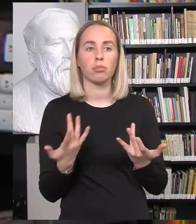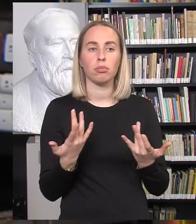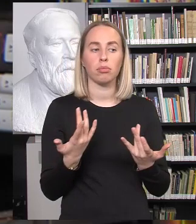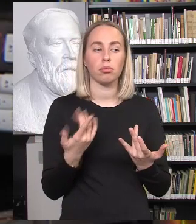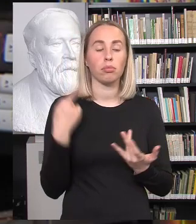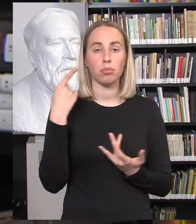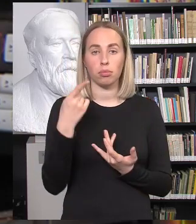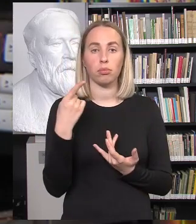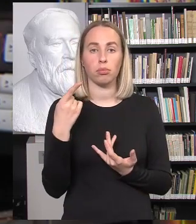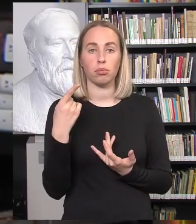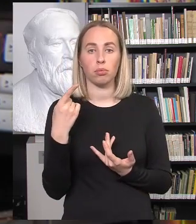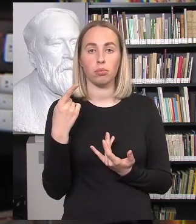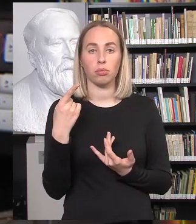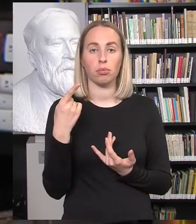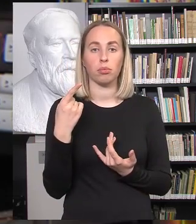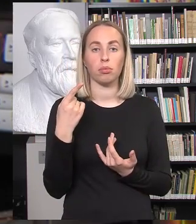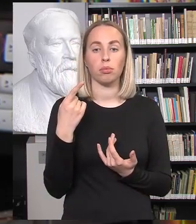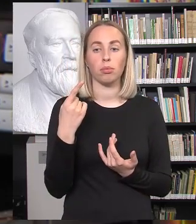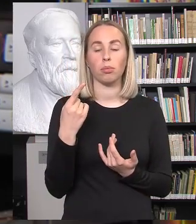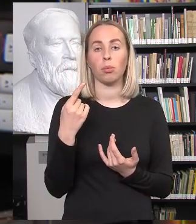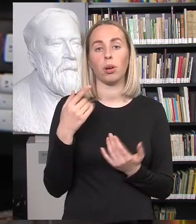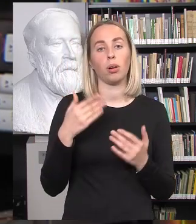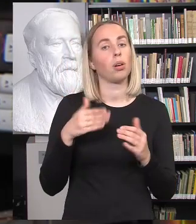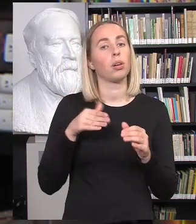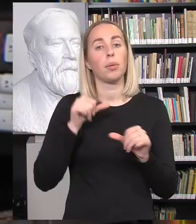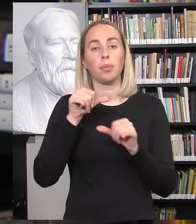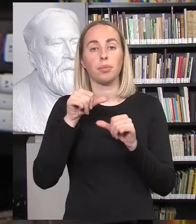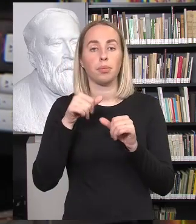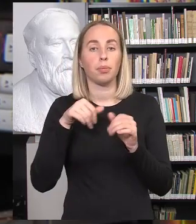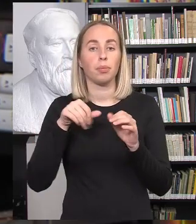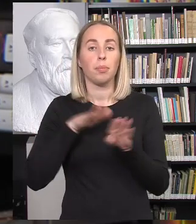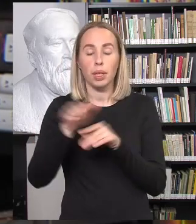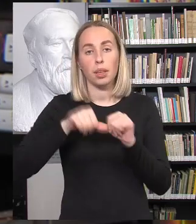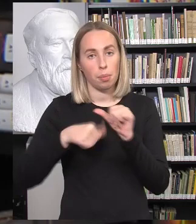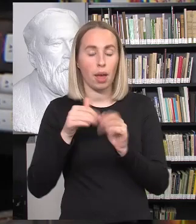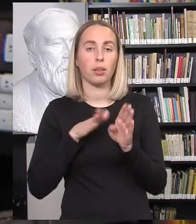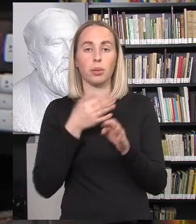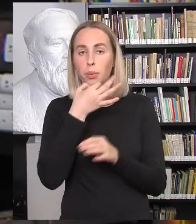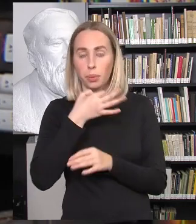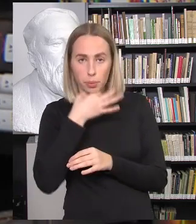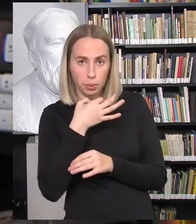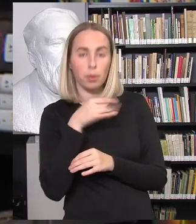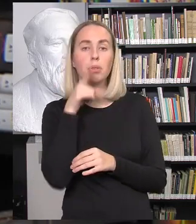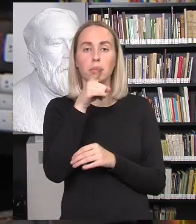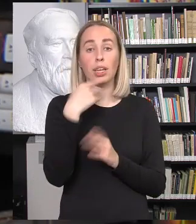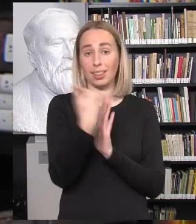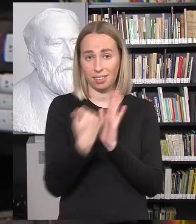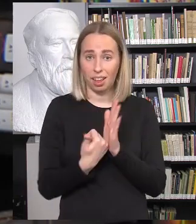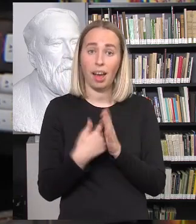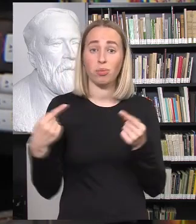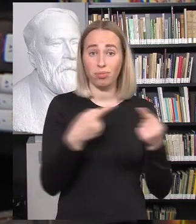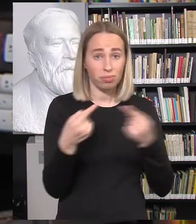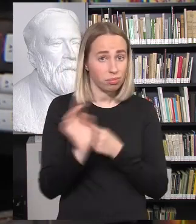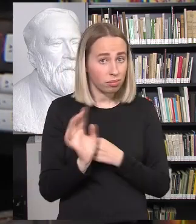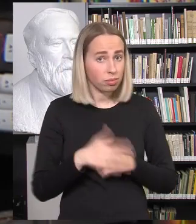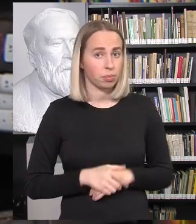prieš taraus toks dėstimas egzistuojančiam nepilnamečių apsaugos nuoneigimos viešausios informacijos įstatymai. Ką su tuo daryti? Man rodos,